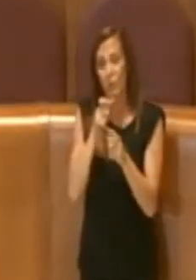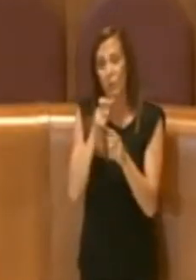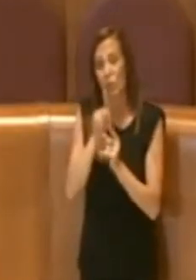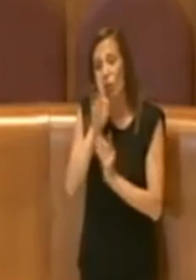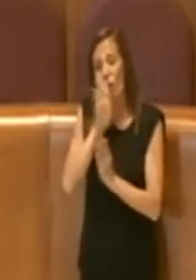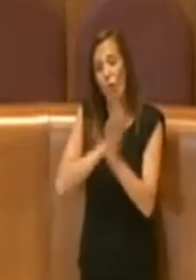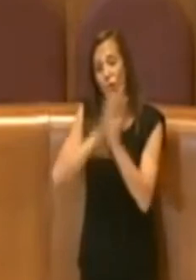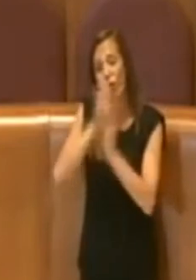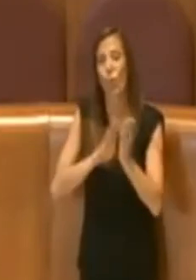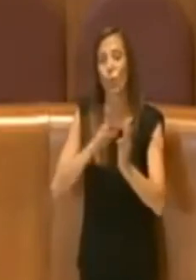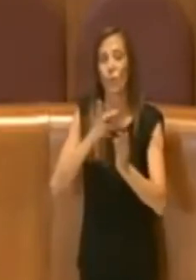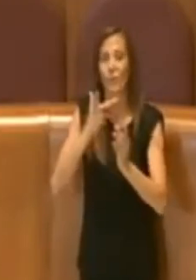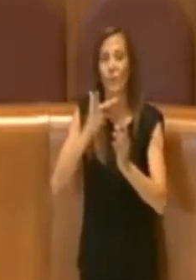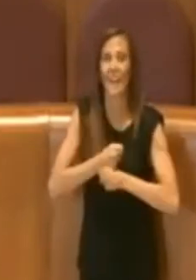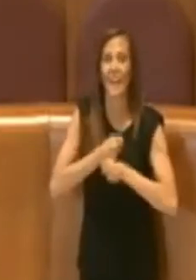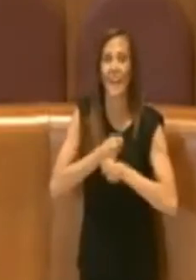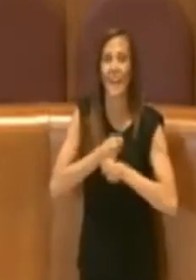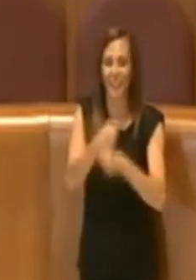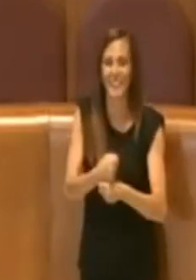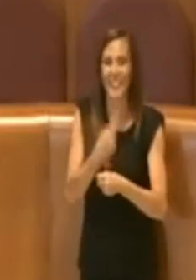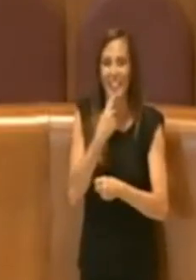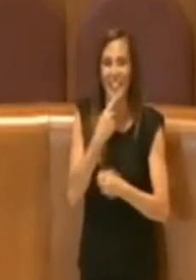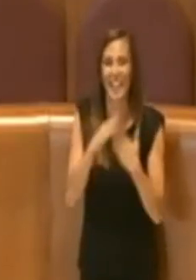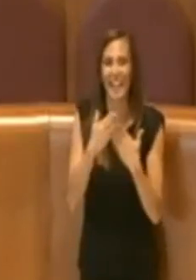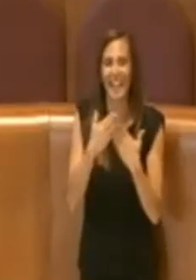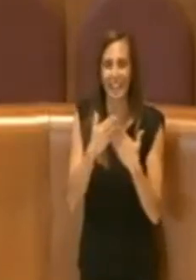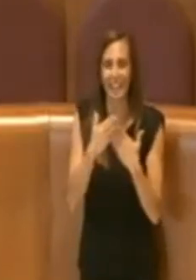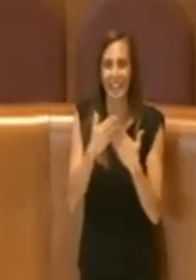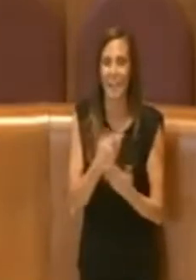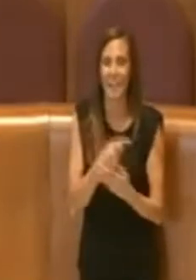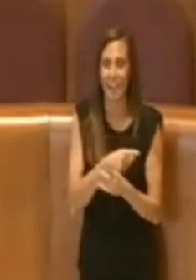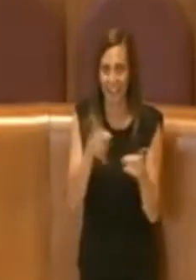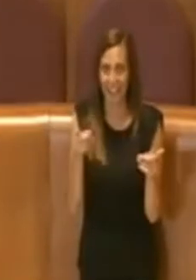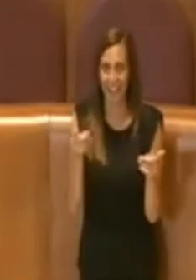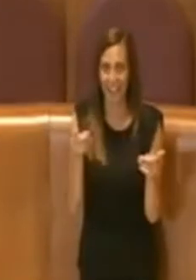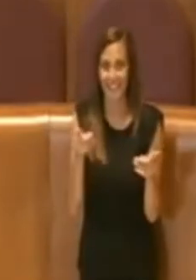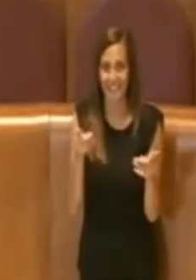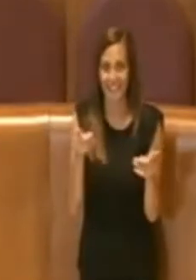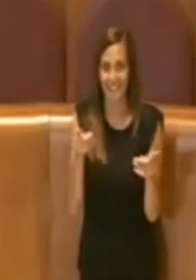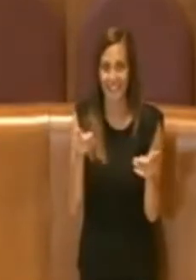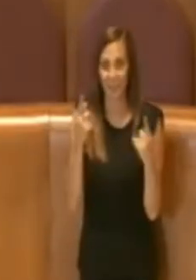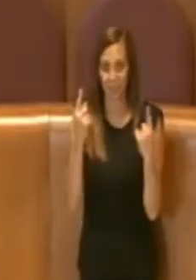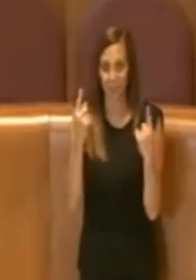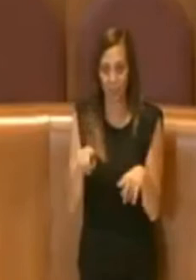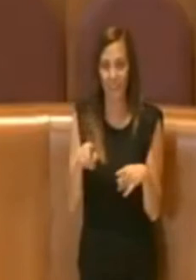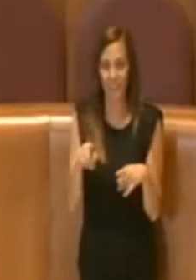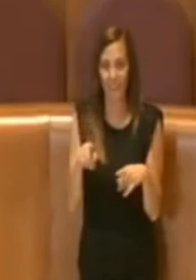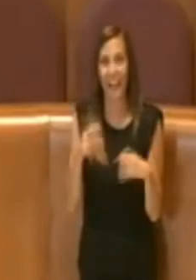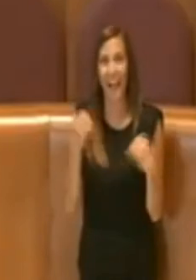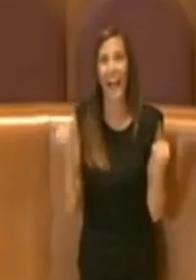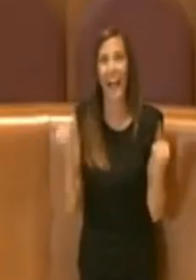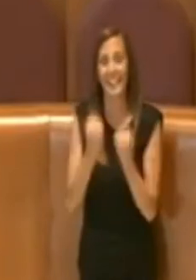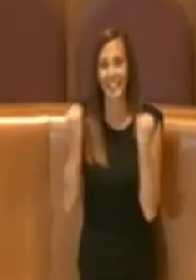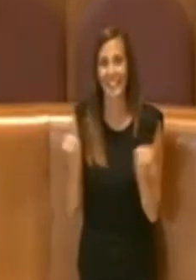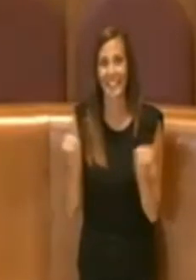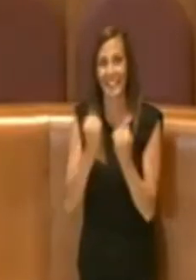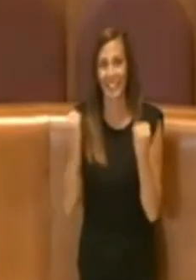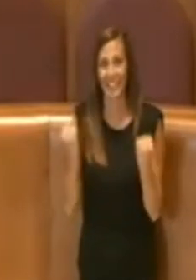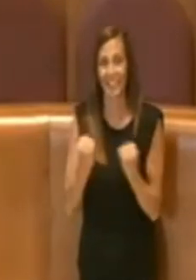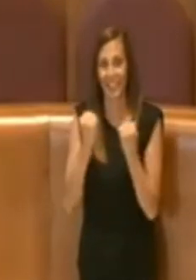dei Librai dell'interferenza che questo esercizio dell'attività può